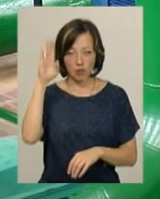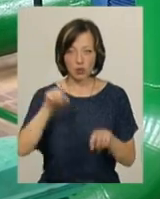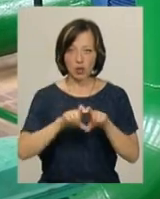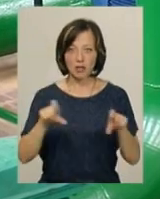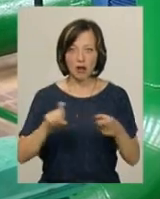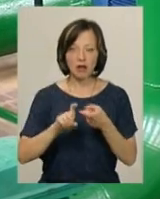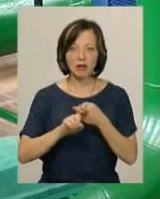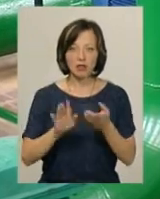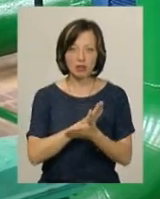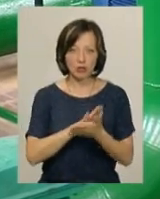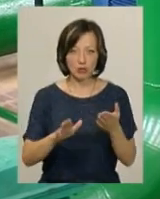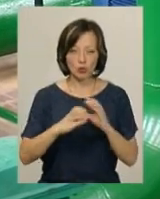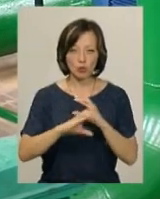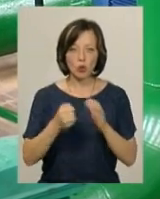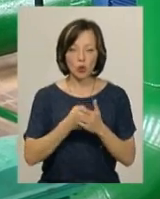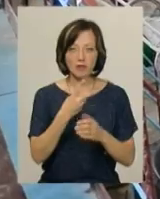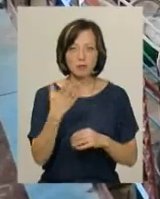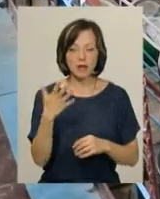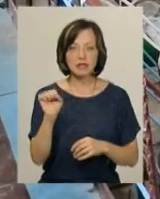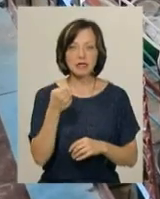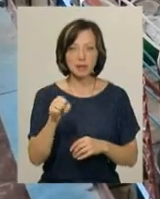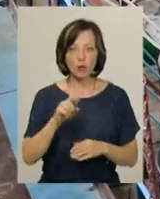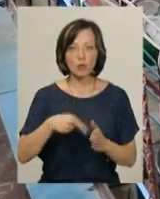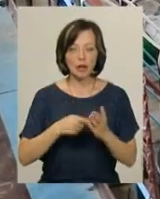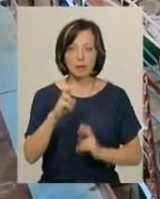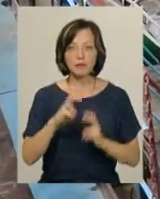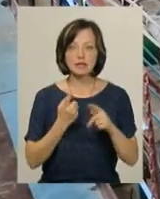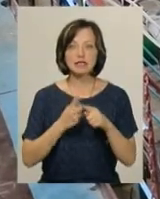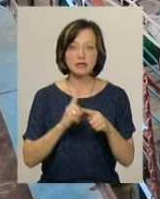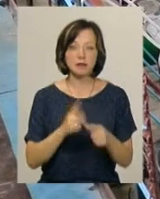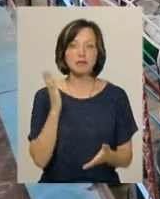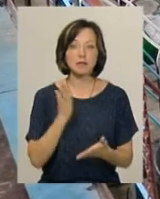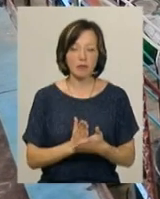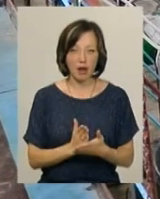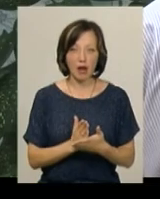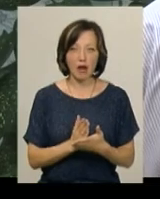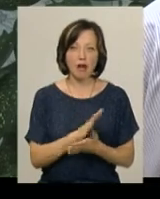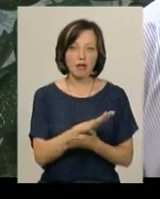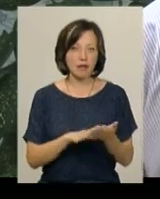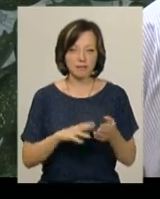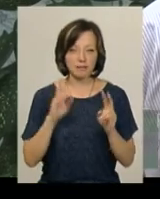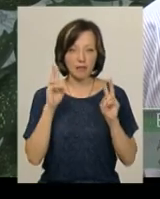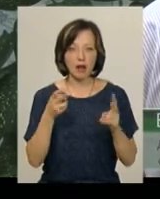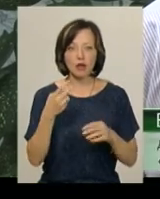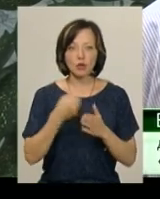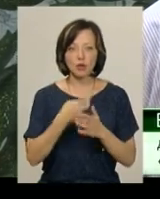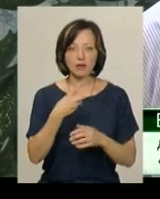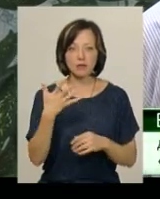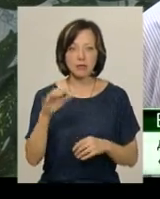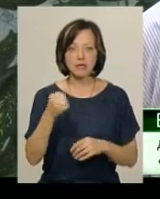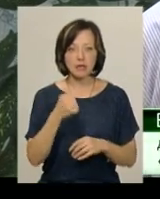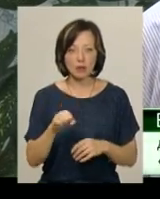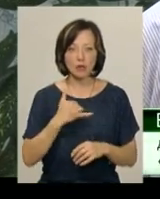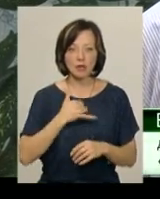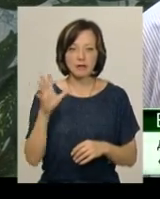для знезараження води і промивки труб. До 25 серпня комунальне підприємство цієї речовиною забезпечене. До 25 серпня в нас є всі